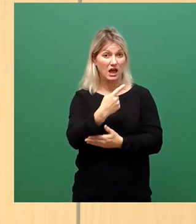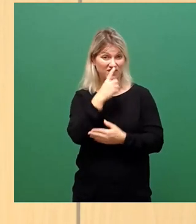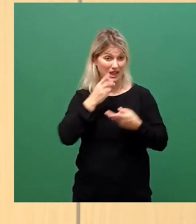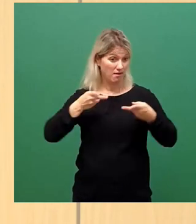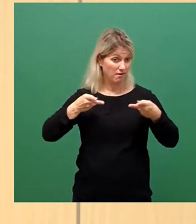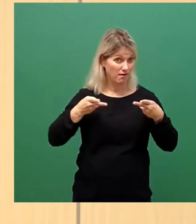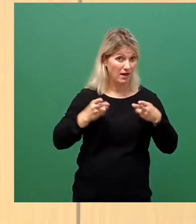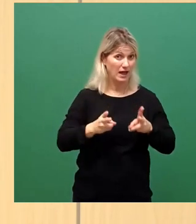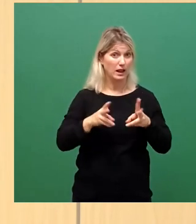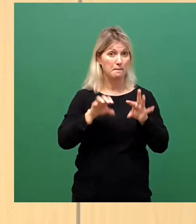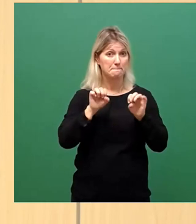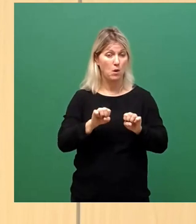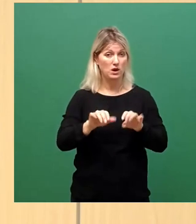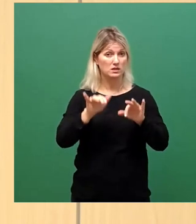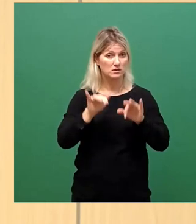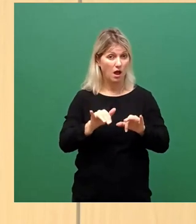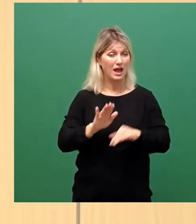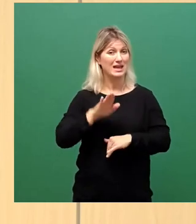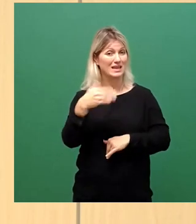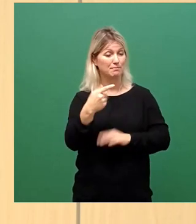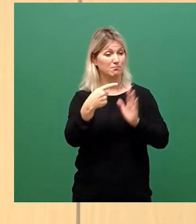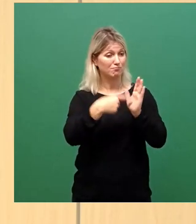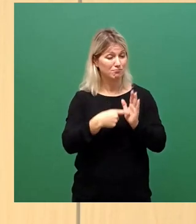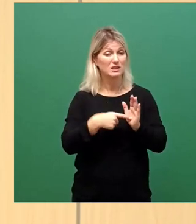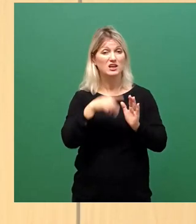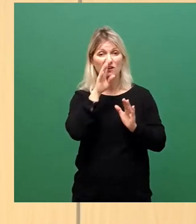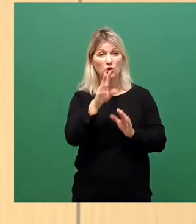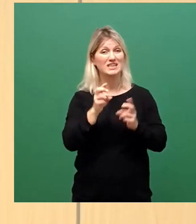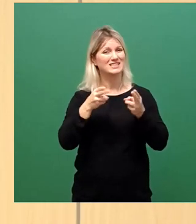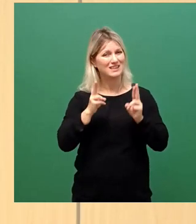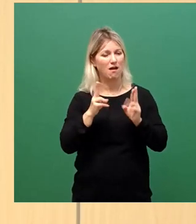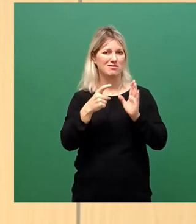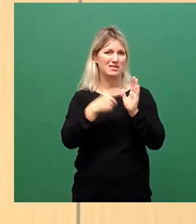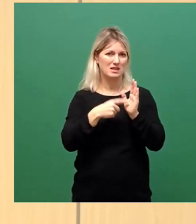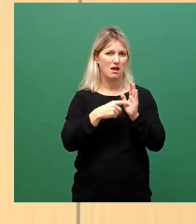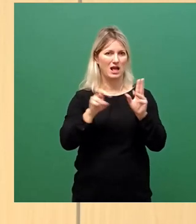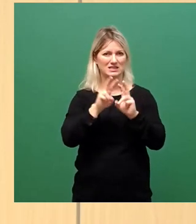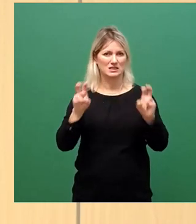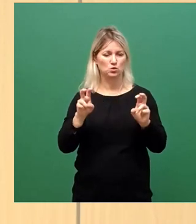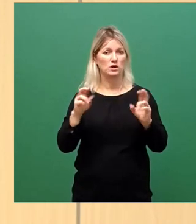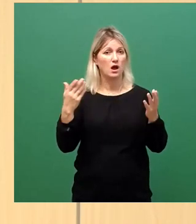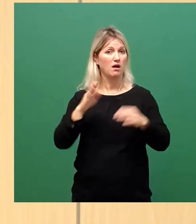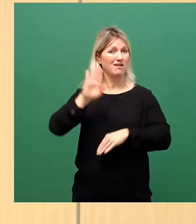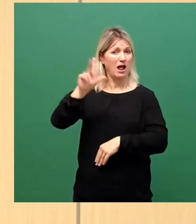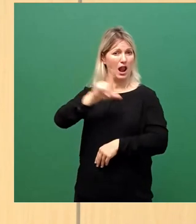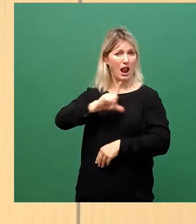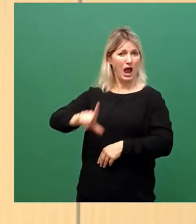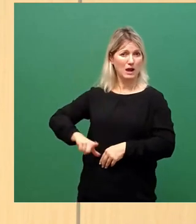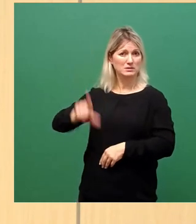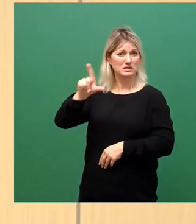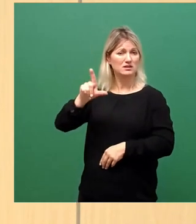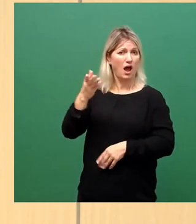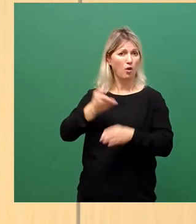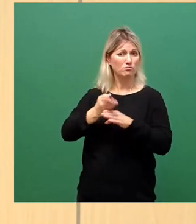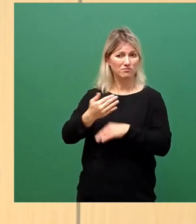die Voraussetzungen für digitale, sichere digitale Sitzungen endlich geschaffen werden müssen. In Leipzig ist das über die gesamte letzte Jahr schon